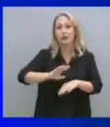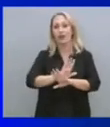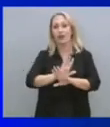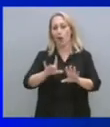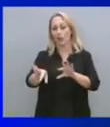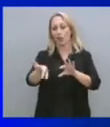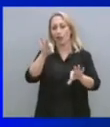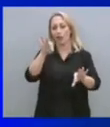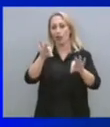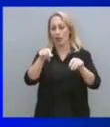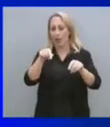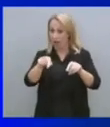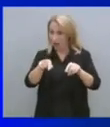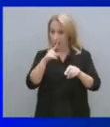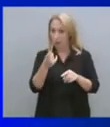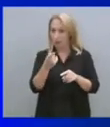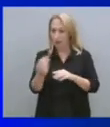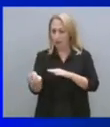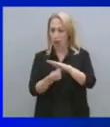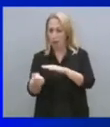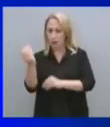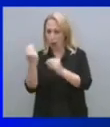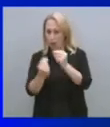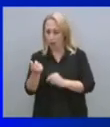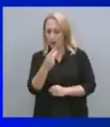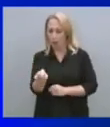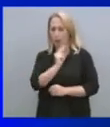Υπάρχουν κάποιες για τις οποίες το προσφυγικό είναι μπίζνα, για να το πω πολύ απλά,